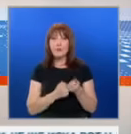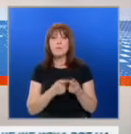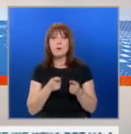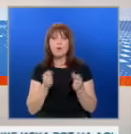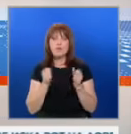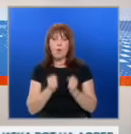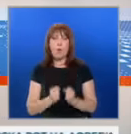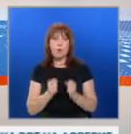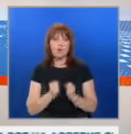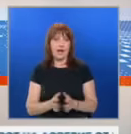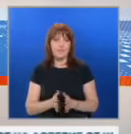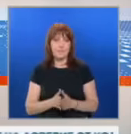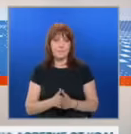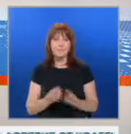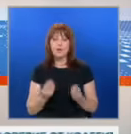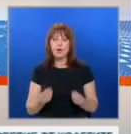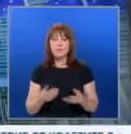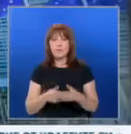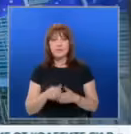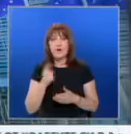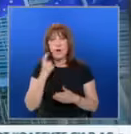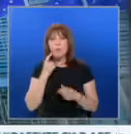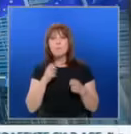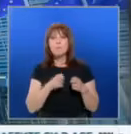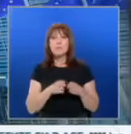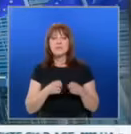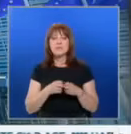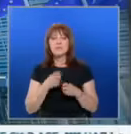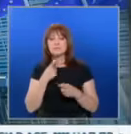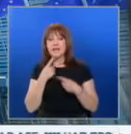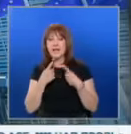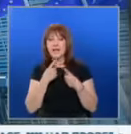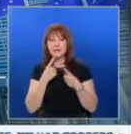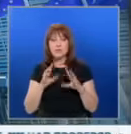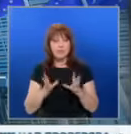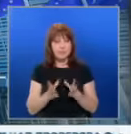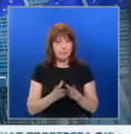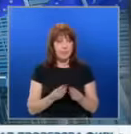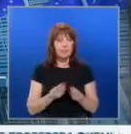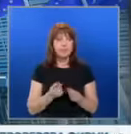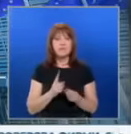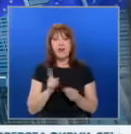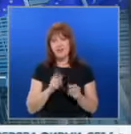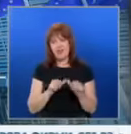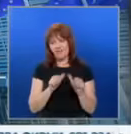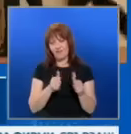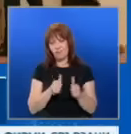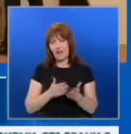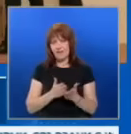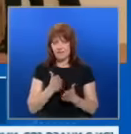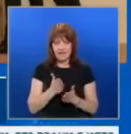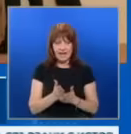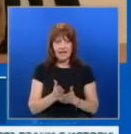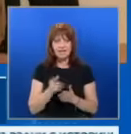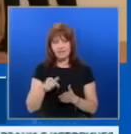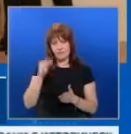очаква? Добър вечер от Брюксел. Наистина разговорите започнаха, макар и в неформален вариант, както и